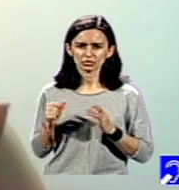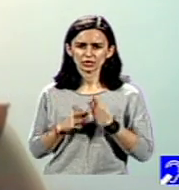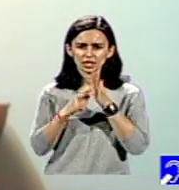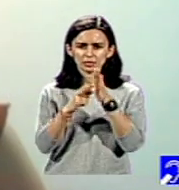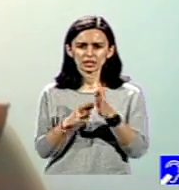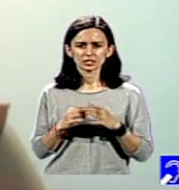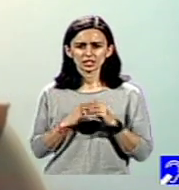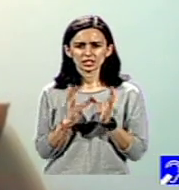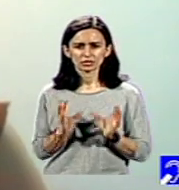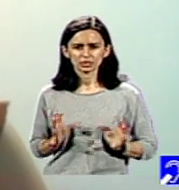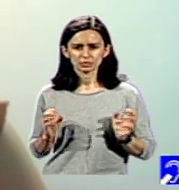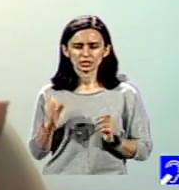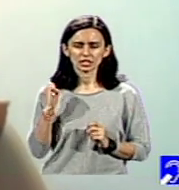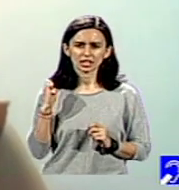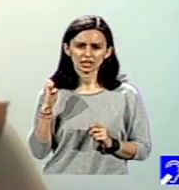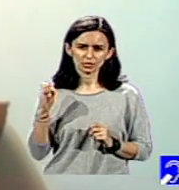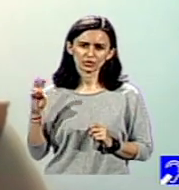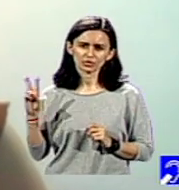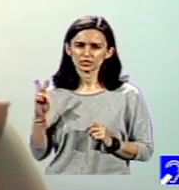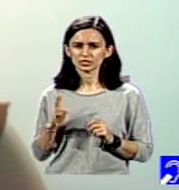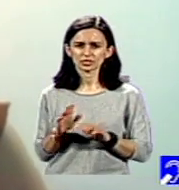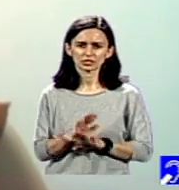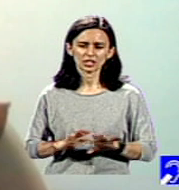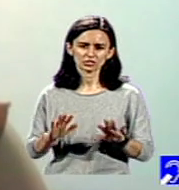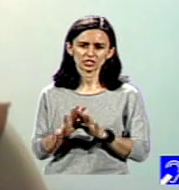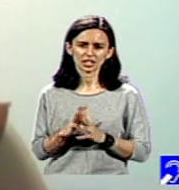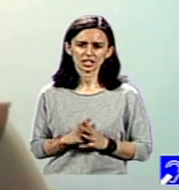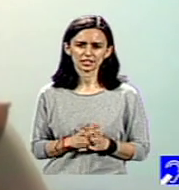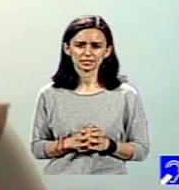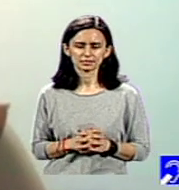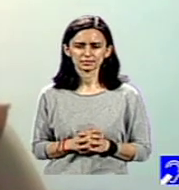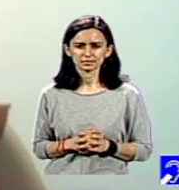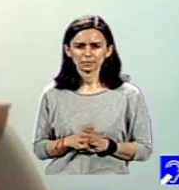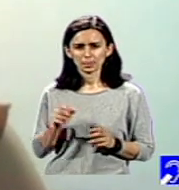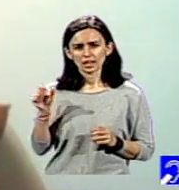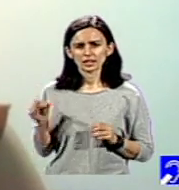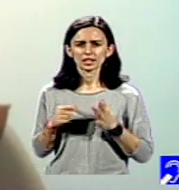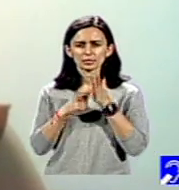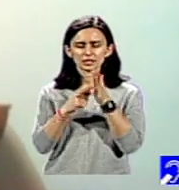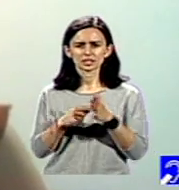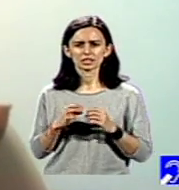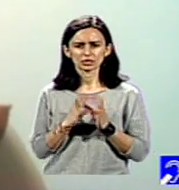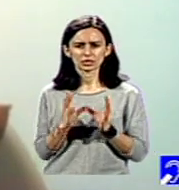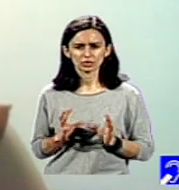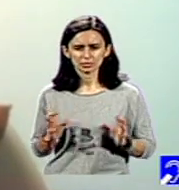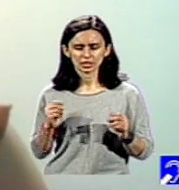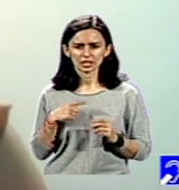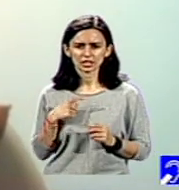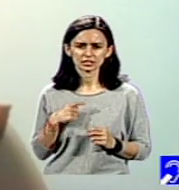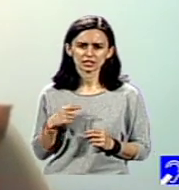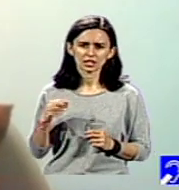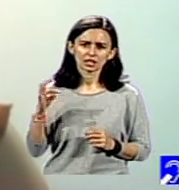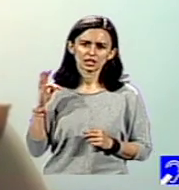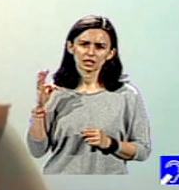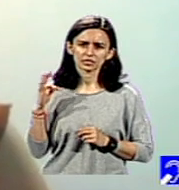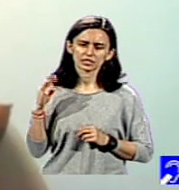eurovizionul general. Ce trebuie să știm despre reprezentantul României, că este vorba de Filip Dan Robert, din